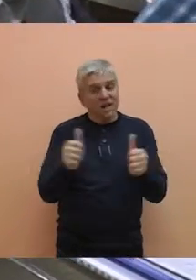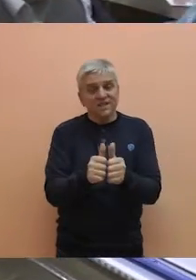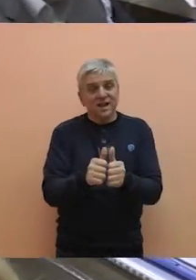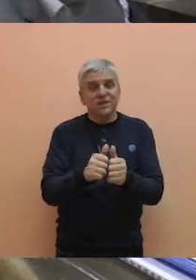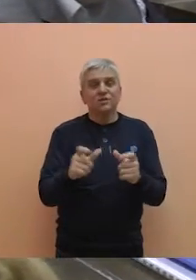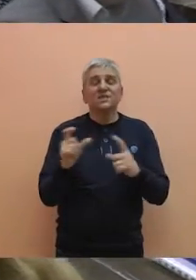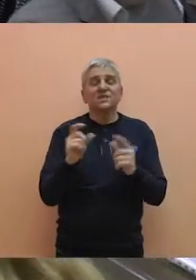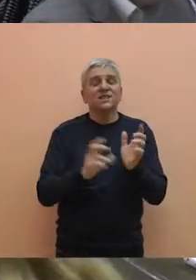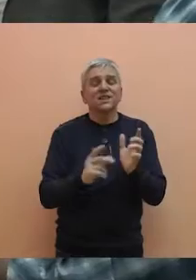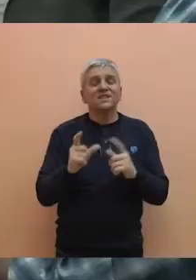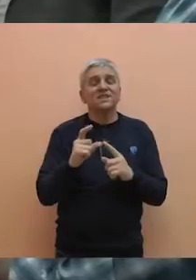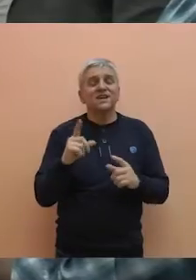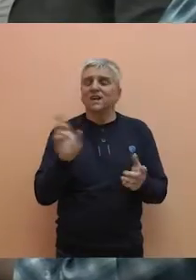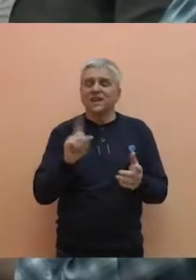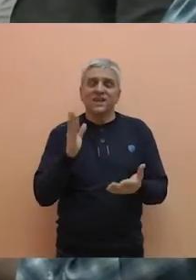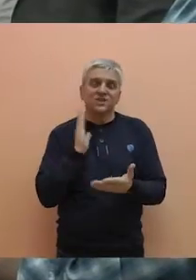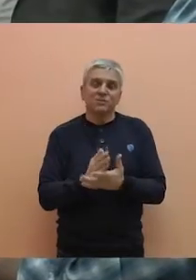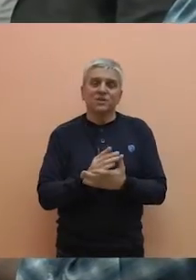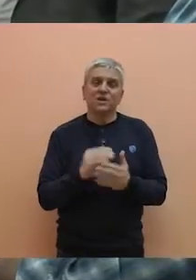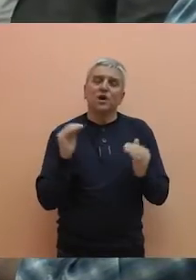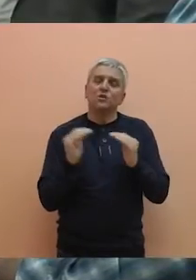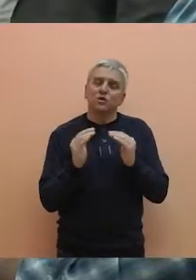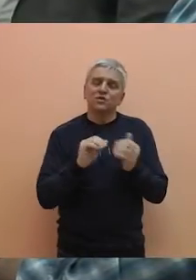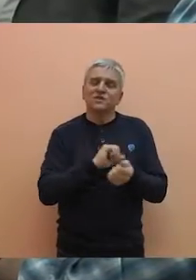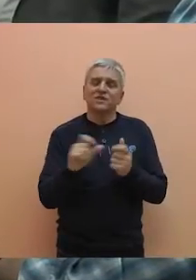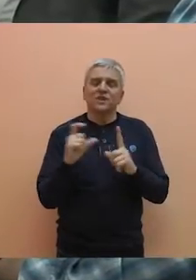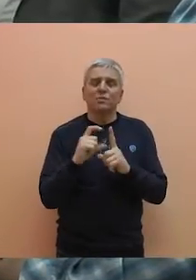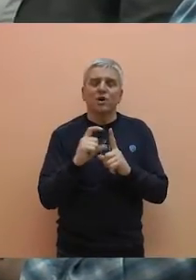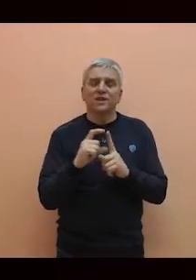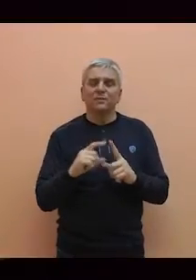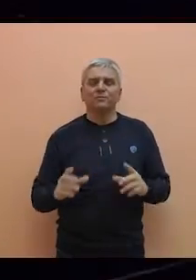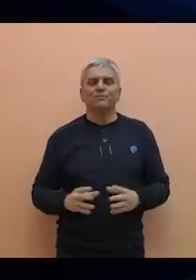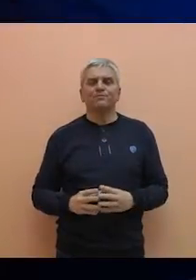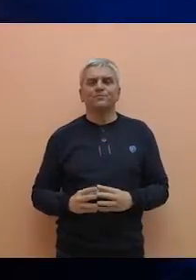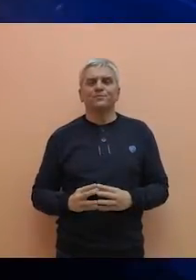Srpskom naprednom strankom neće biti, složile su se demokrate.